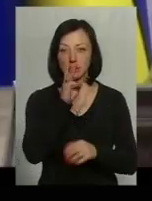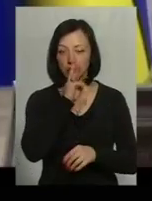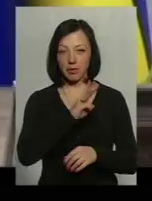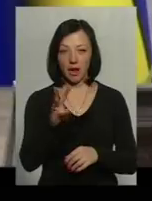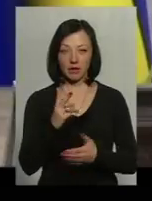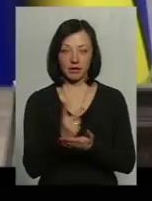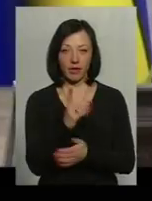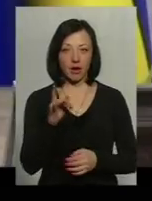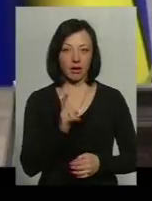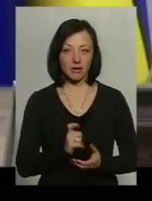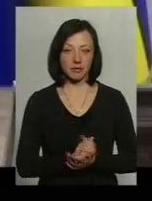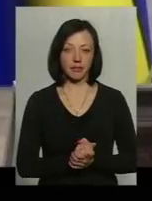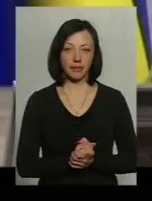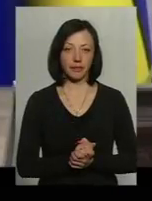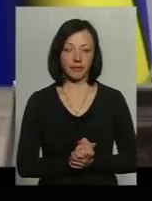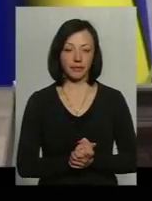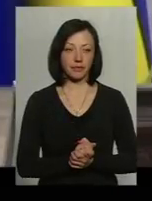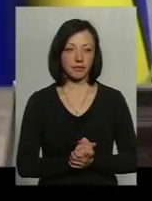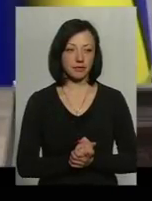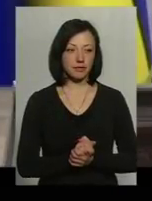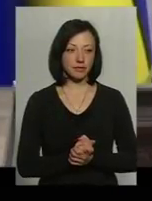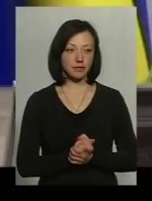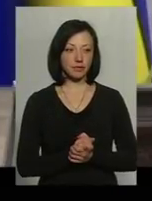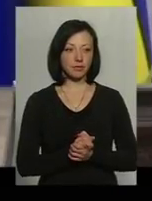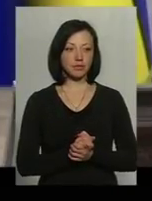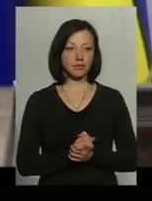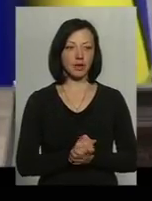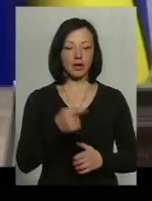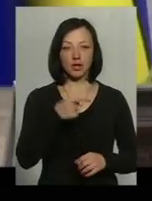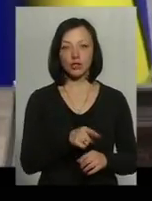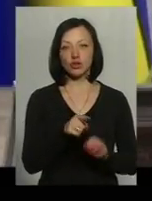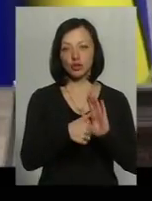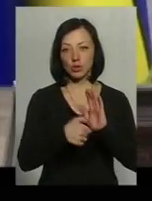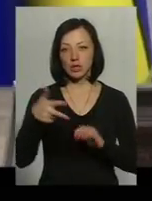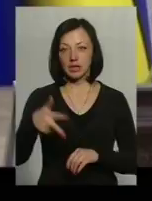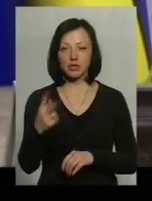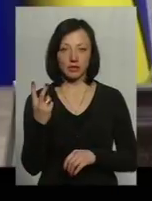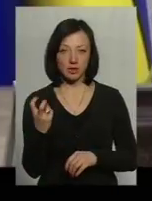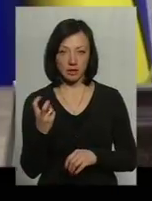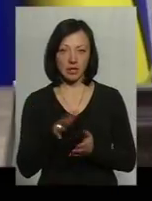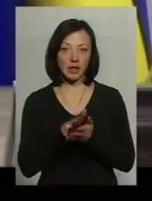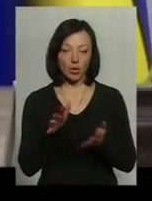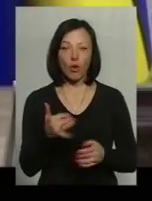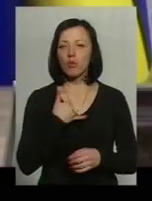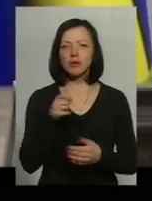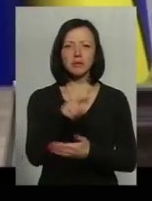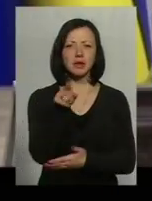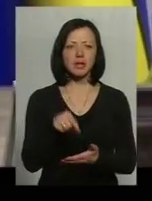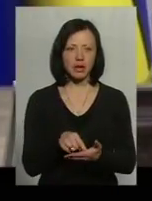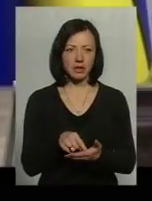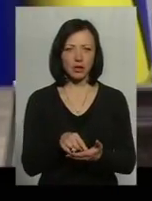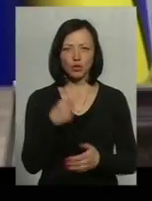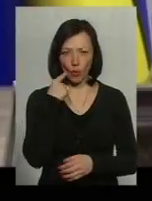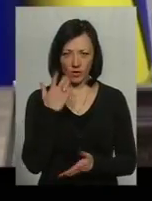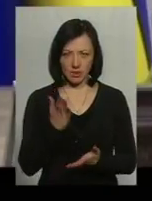з 1600 до 1200. У мене питання, у совісті є у цих